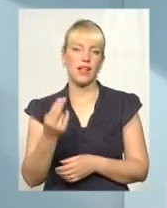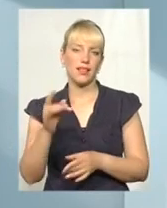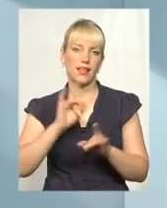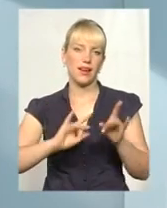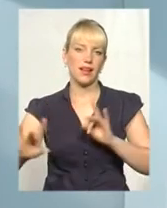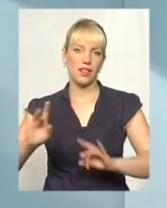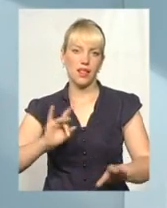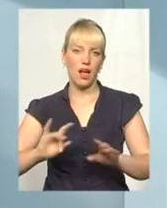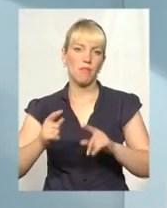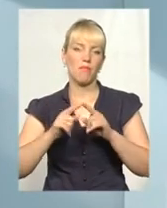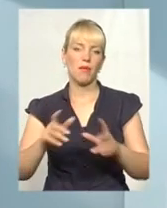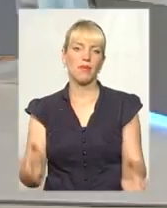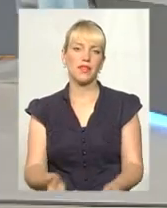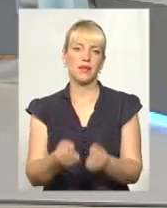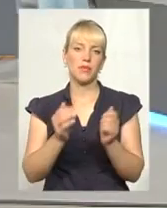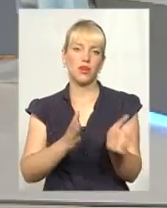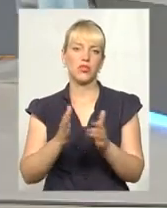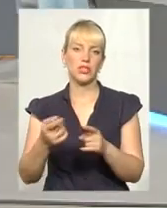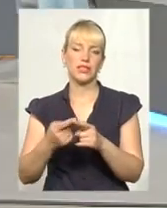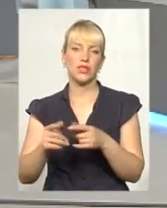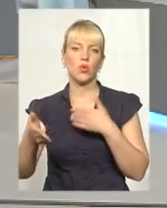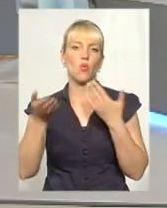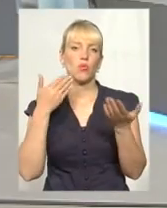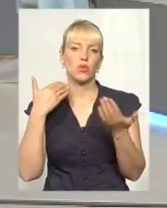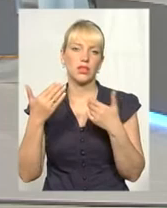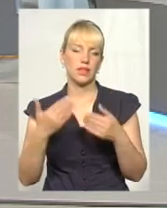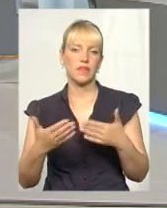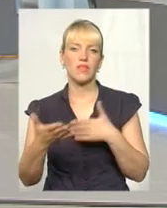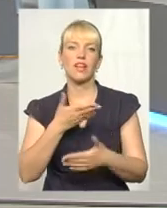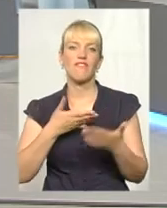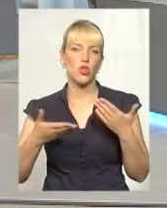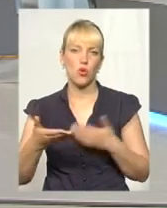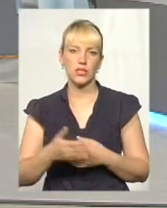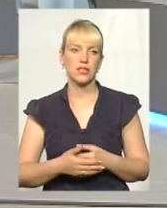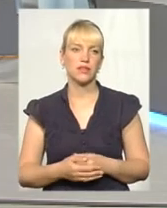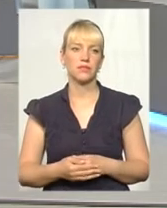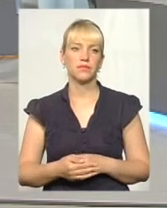підтримка, налагодження цих комунікативних відносин. Пане Роман?